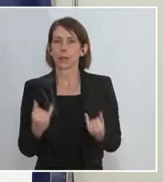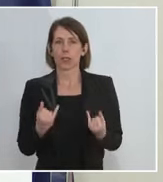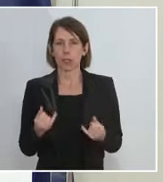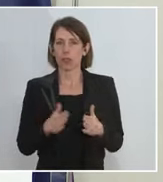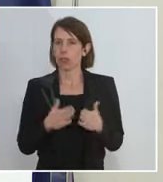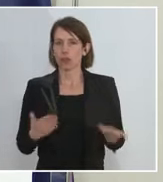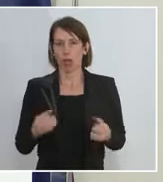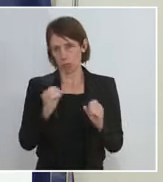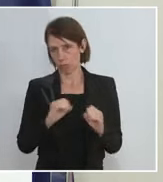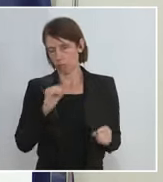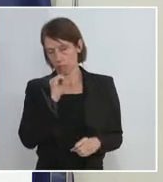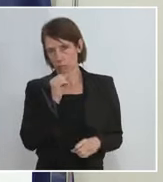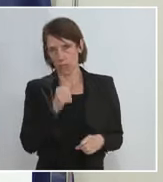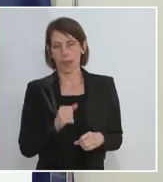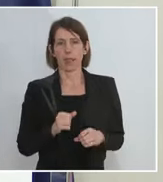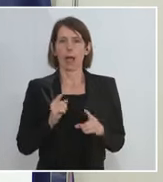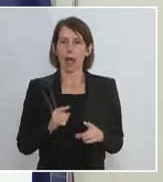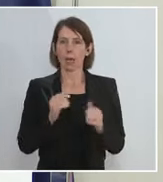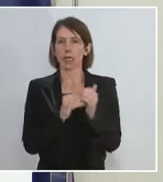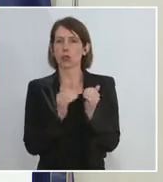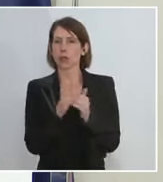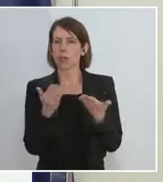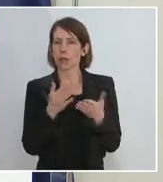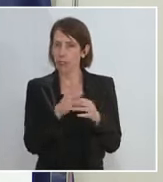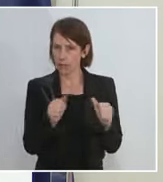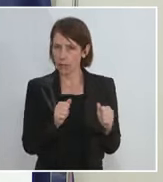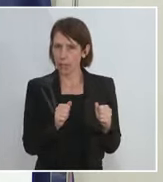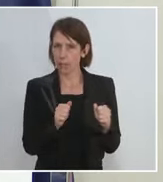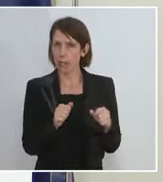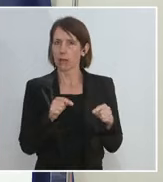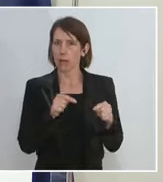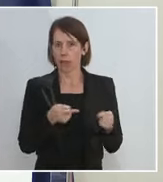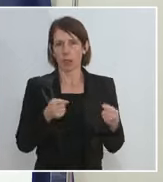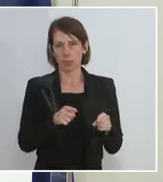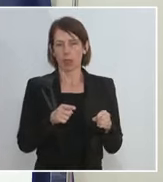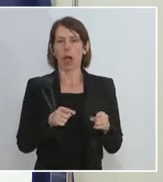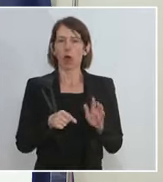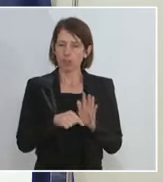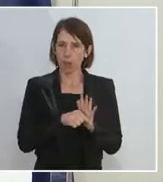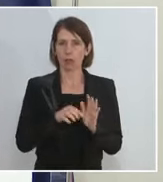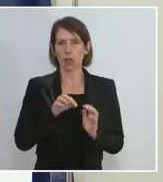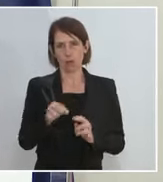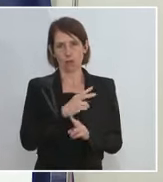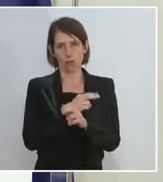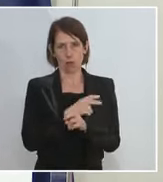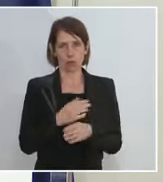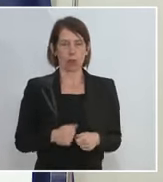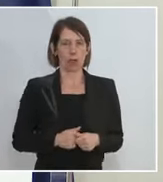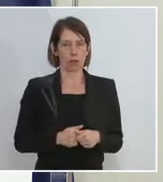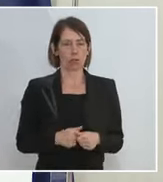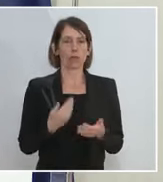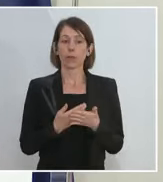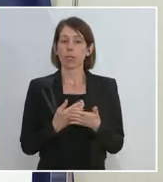eingetreten. Aber dieses System, das hier vereinbart wurde, das ist auch zum Nachteil Österreichs und auch deshalb